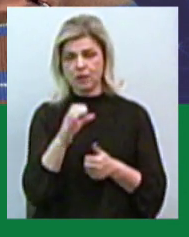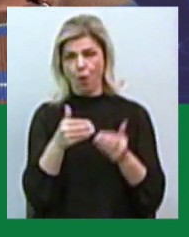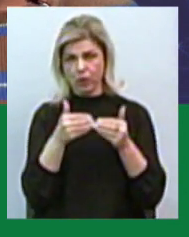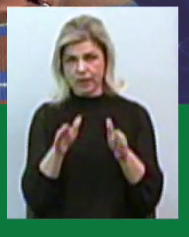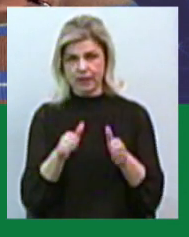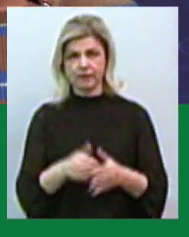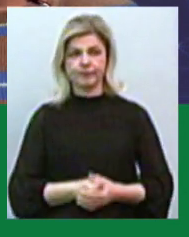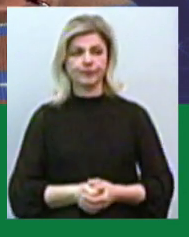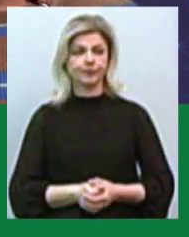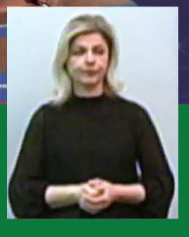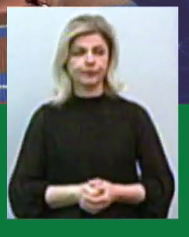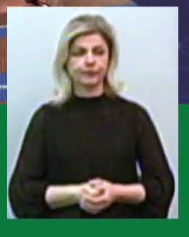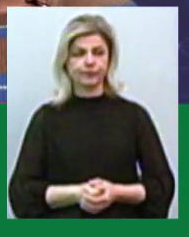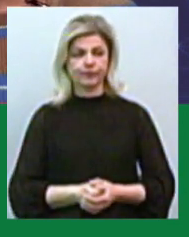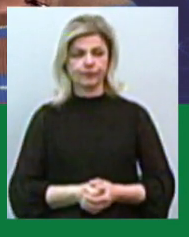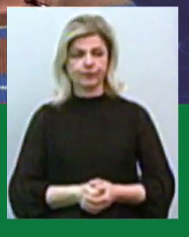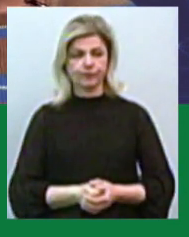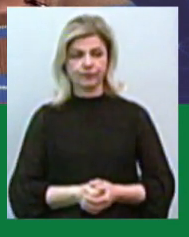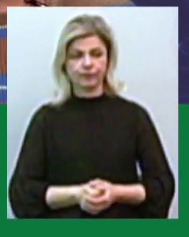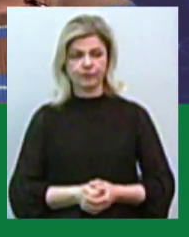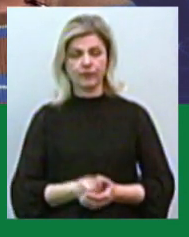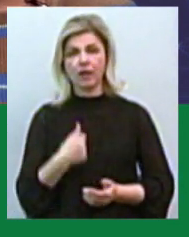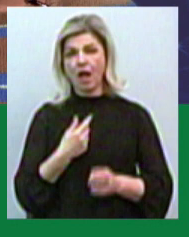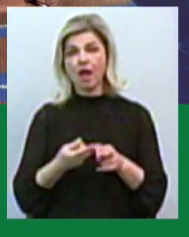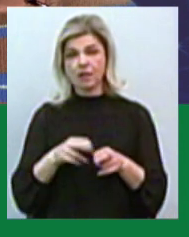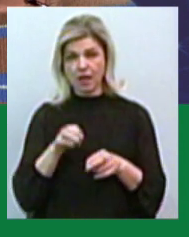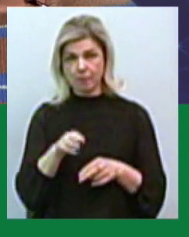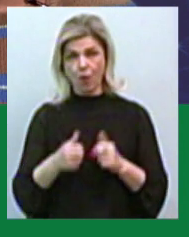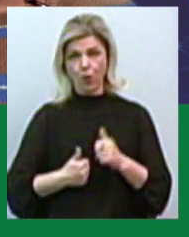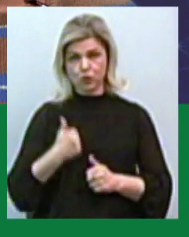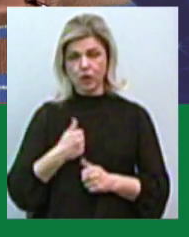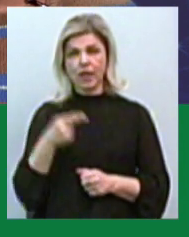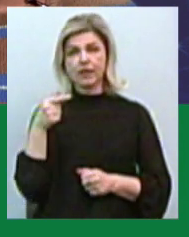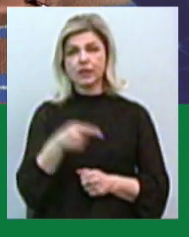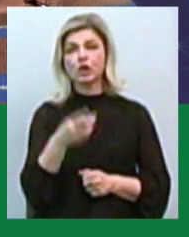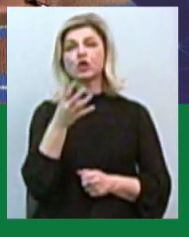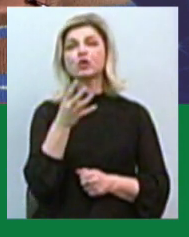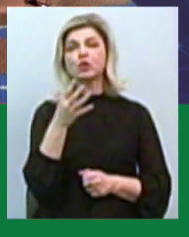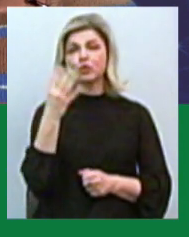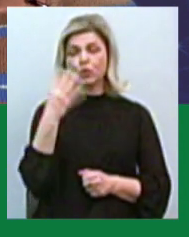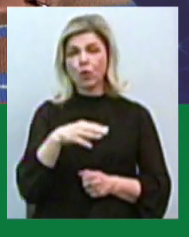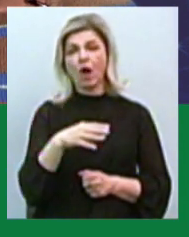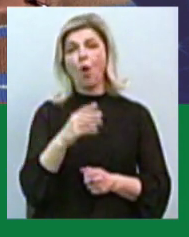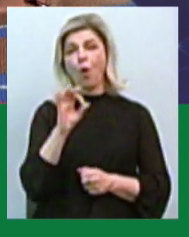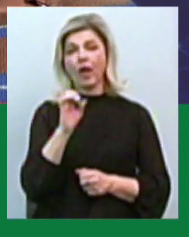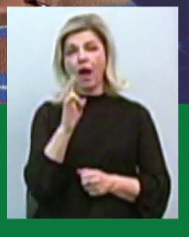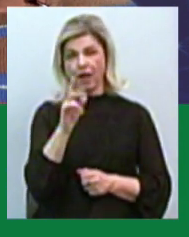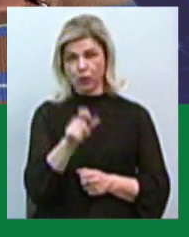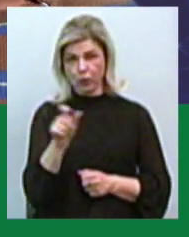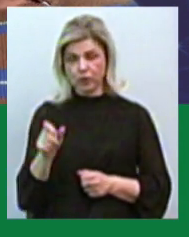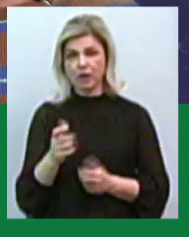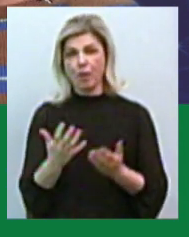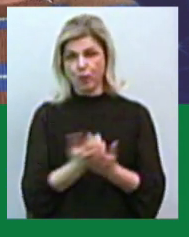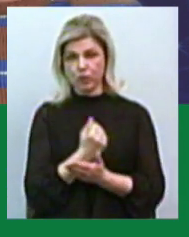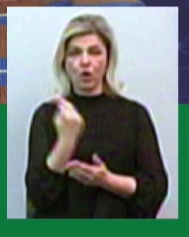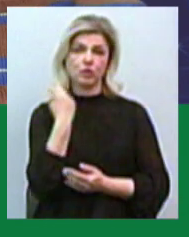Мої гроші не розвиталися, і я цими горжуся. 1040 окіанівців отримали заборгованість. Не я її зробив, її зробив